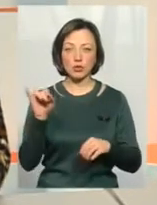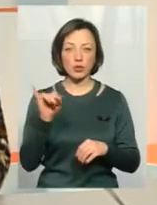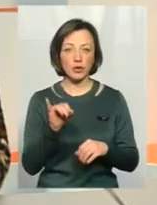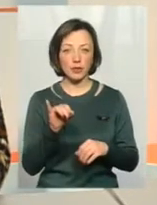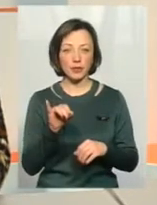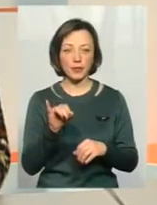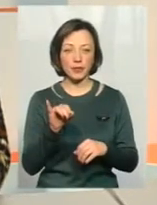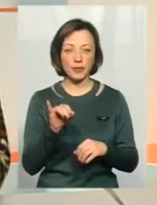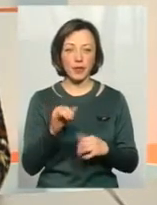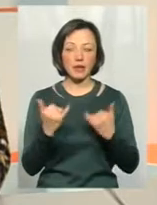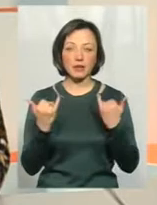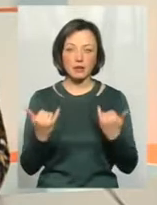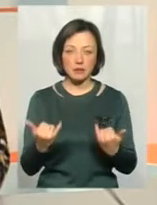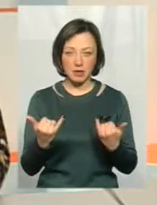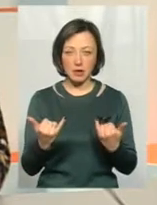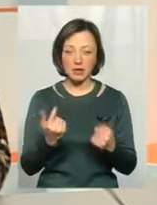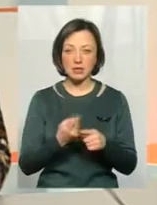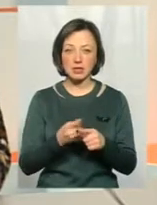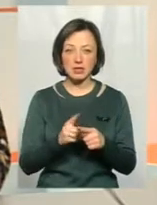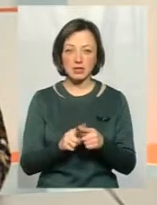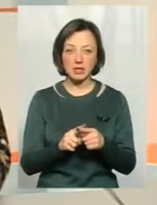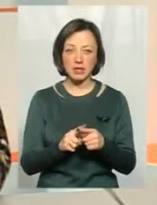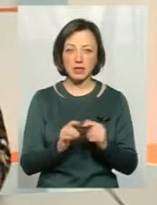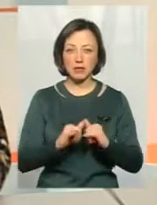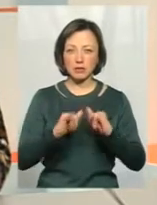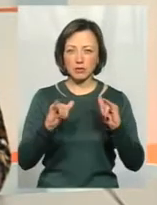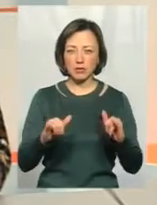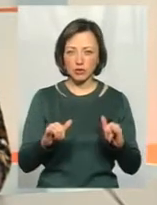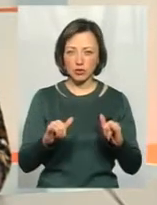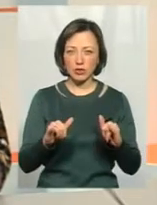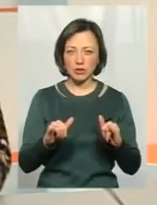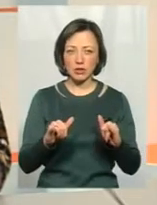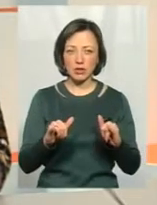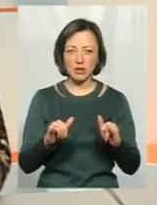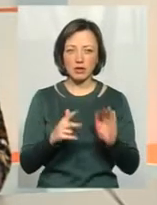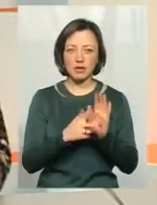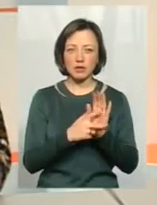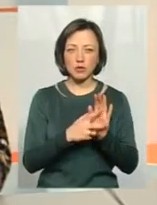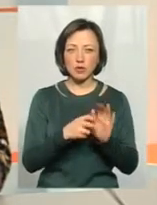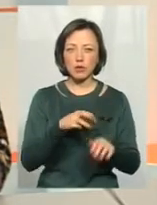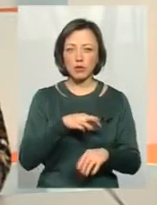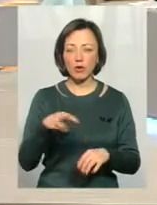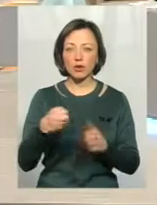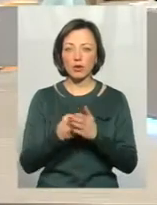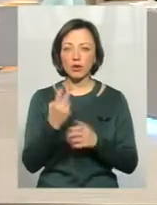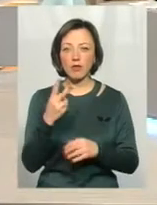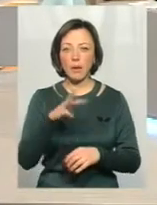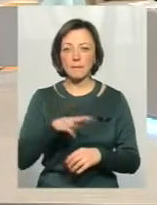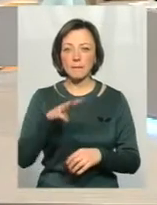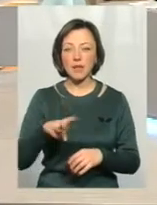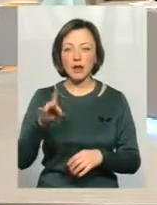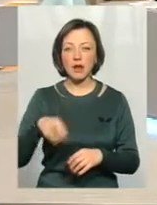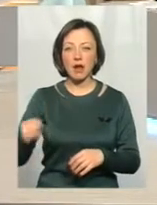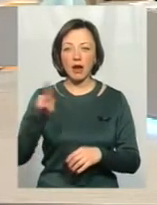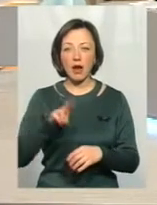зараз це маленьке збільшення, а я вважаю, що навіть із 800 мільйонів до 2 мільярдів це є маленьке збільшення,